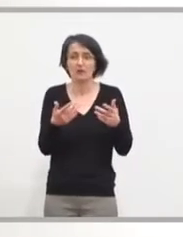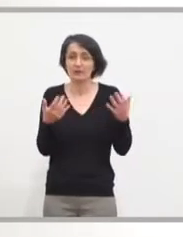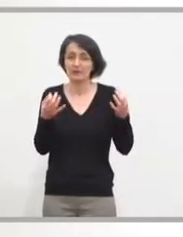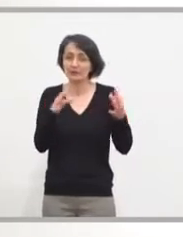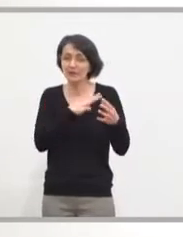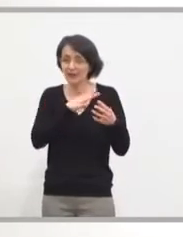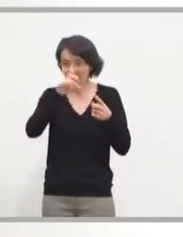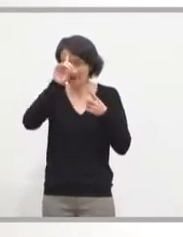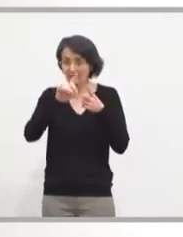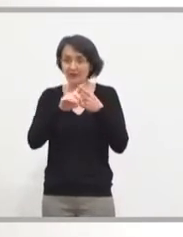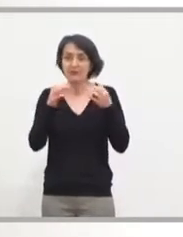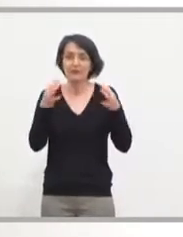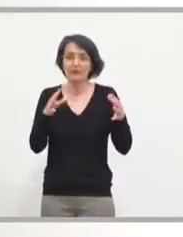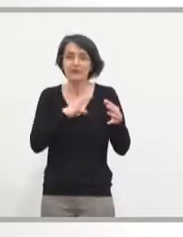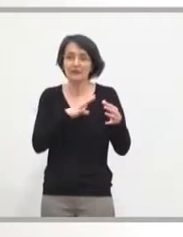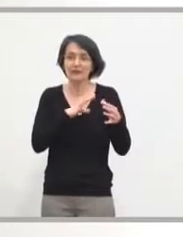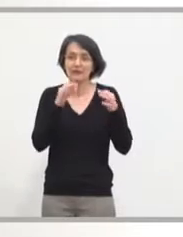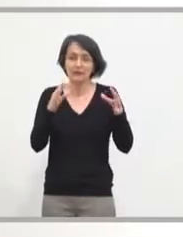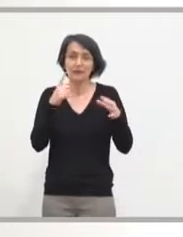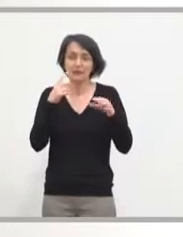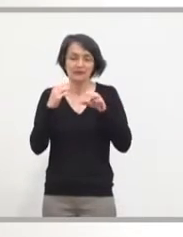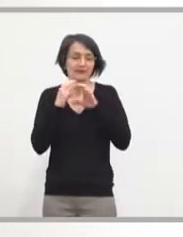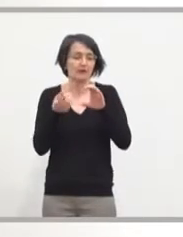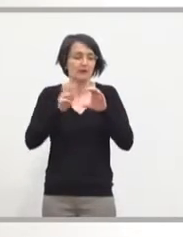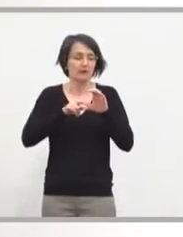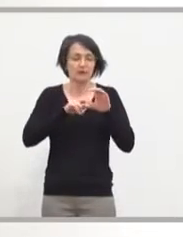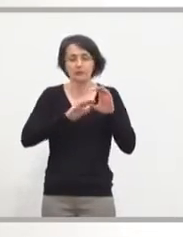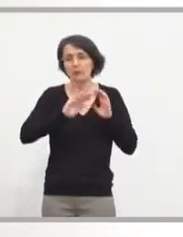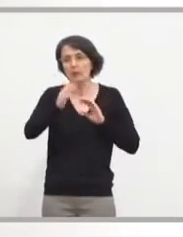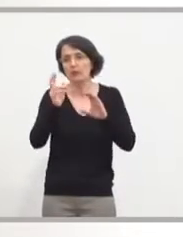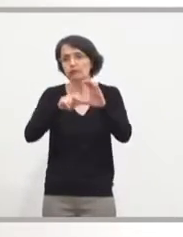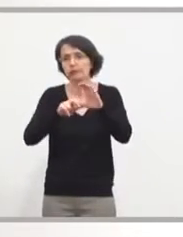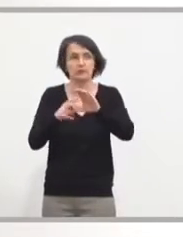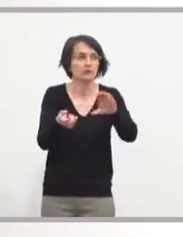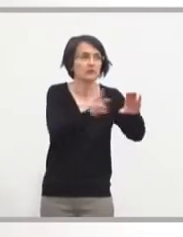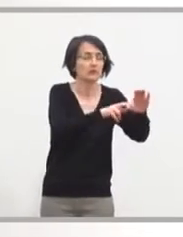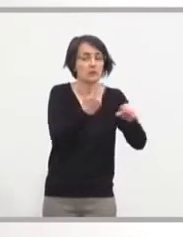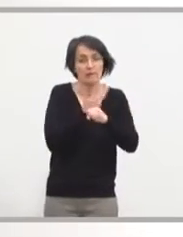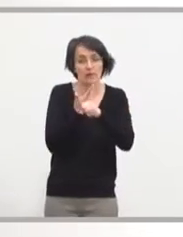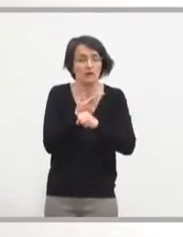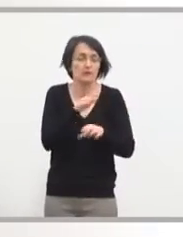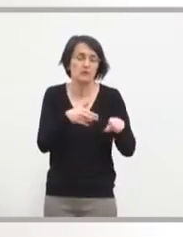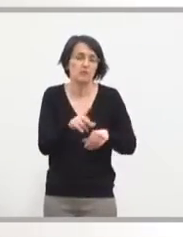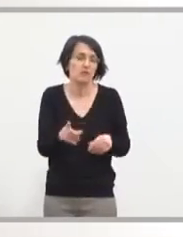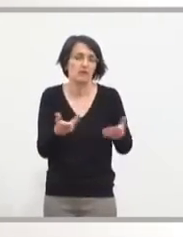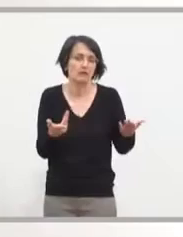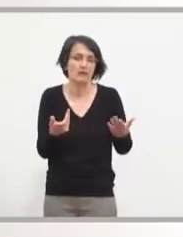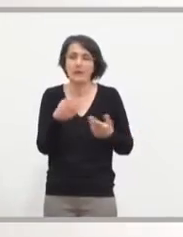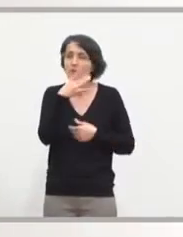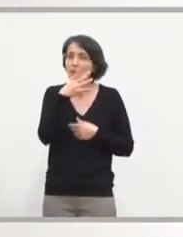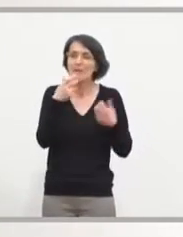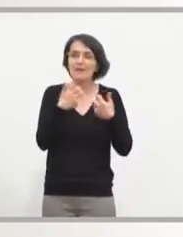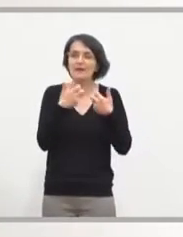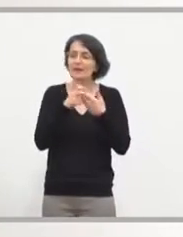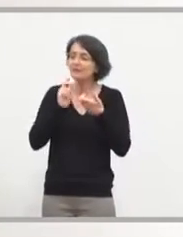descendant des moyens de transport pour monter dans un autre et prendre un troisième, ça, ça ne marche pas. On ne peut pas considérer qu'on fait du BHNS à un endroit,